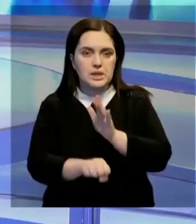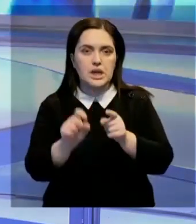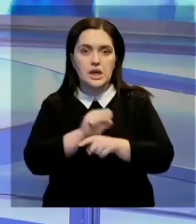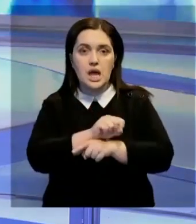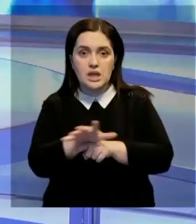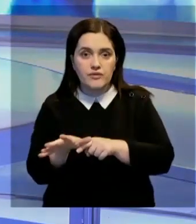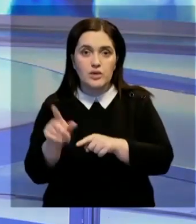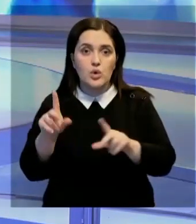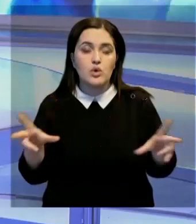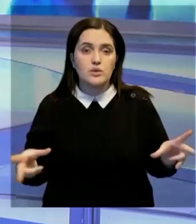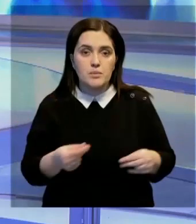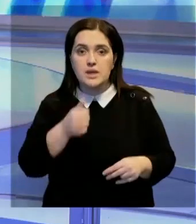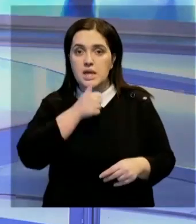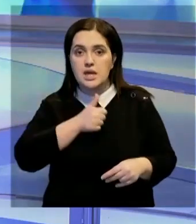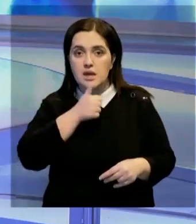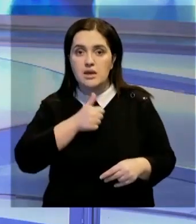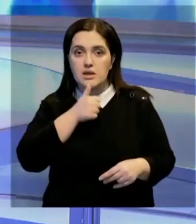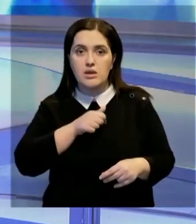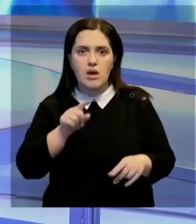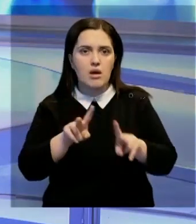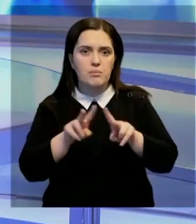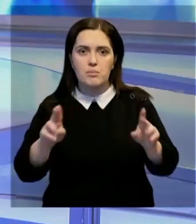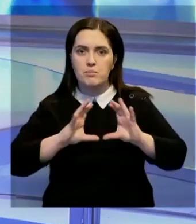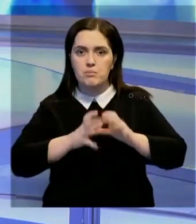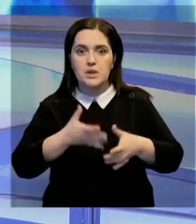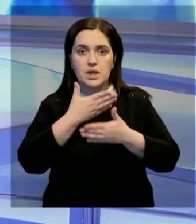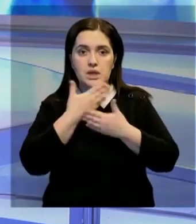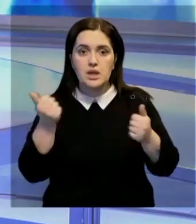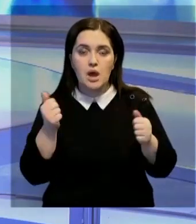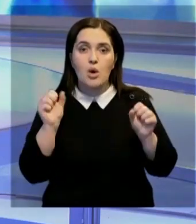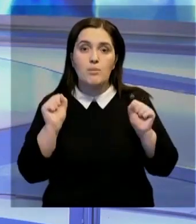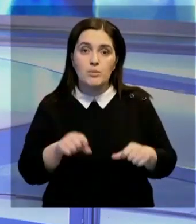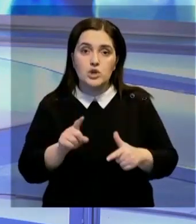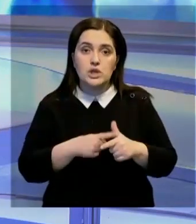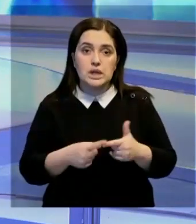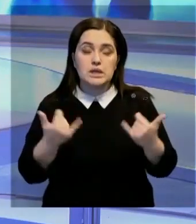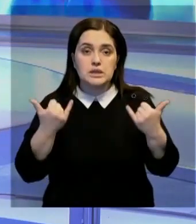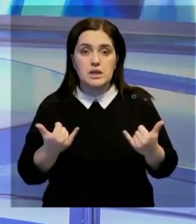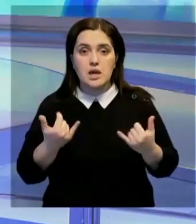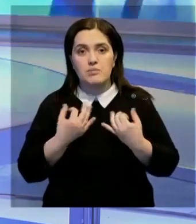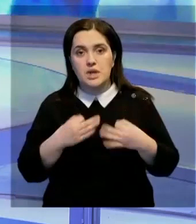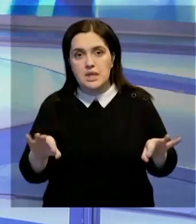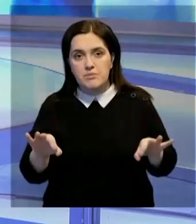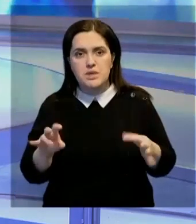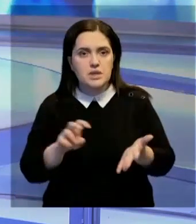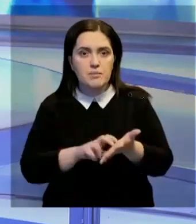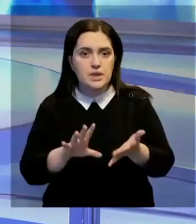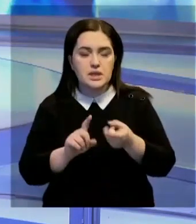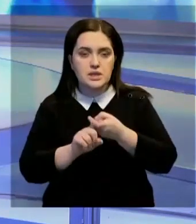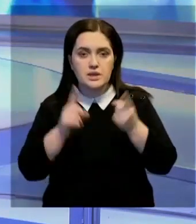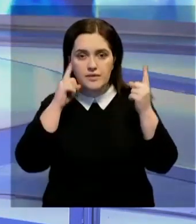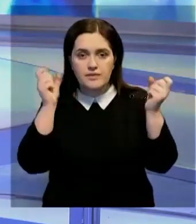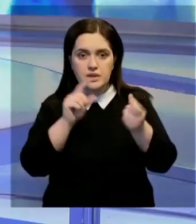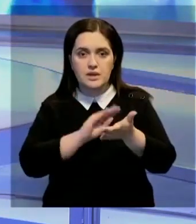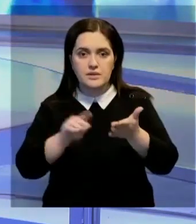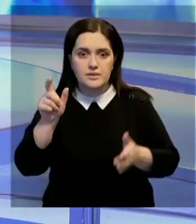разработчики, которые успешно завершили испытания препарата, не имеющего пока аналогов в мире. Можно ли теперь расслабиться и не бояться